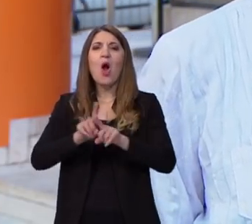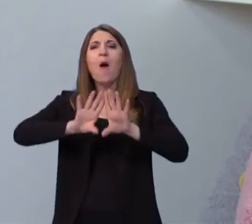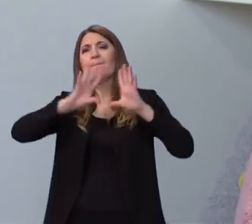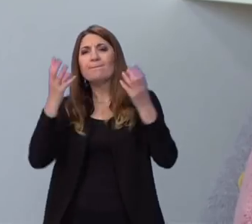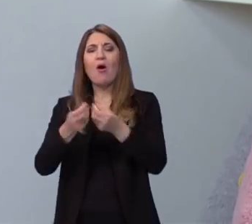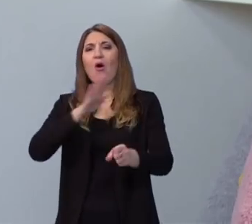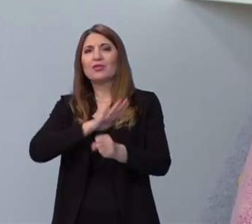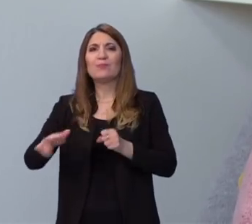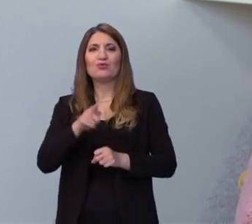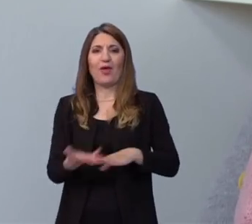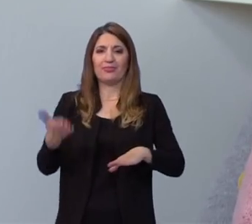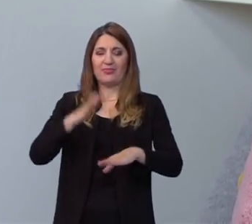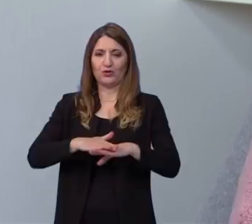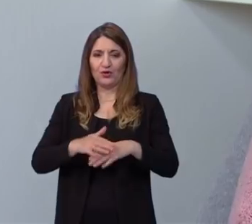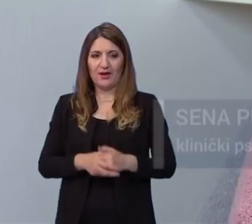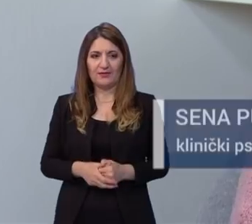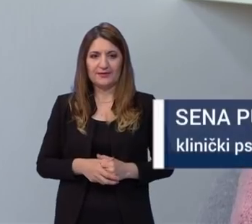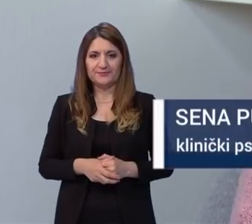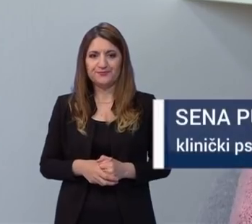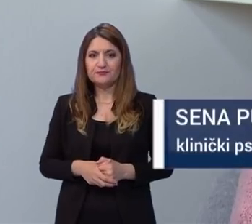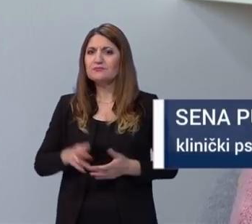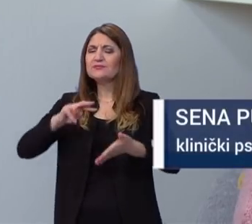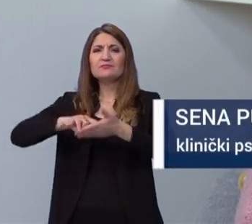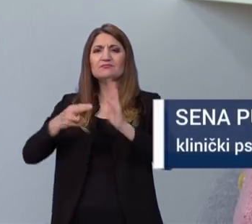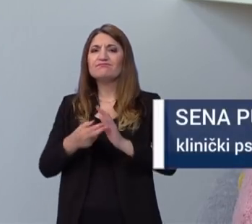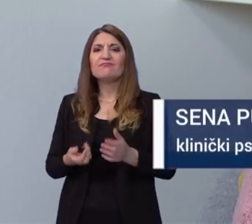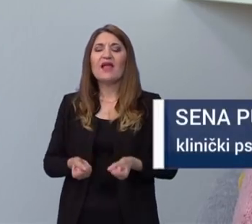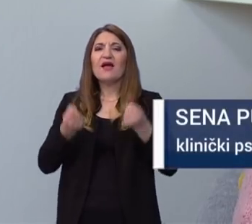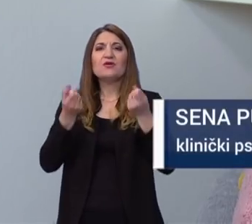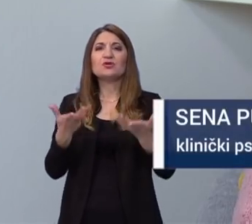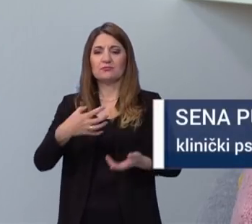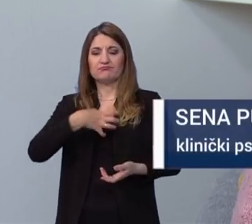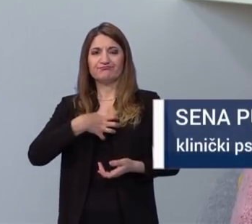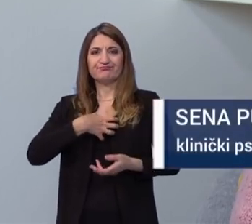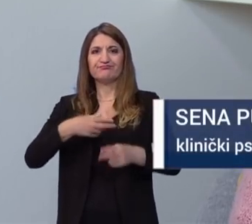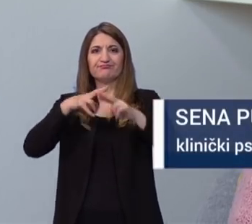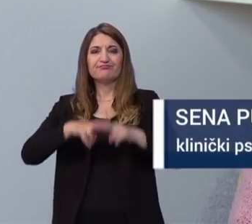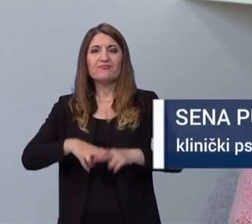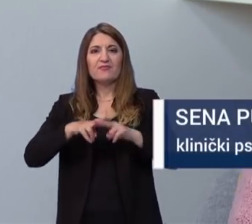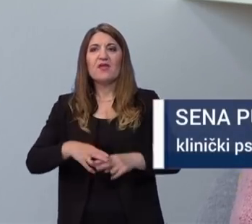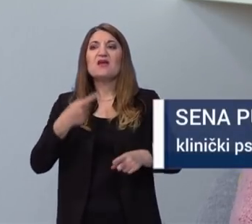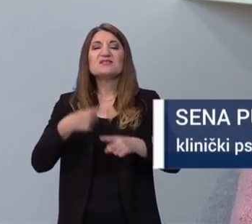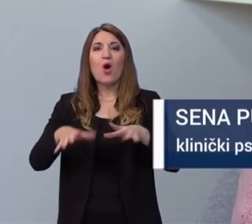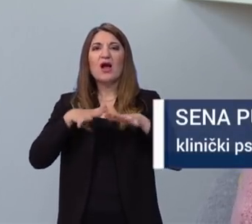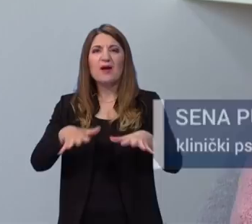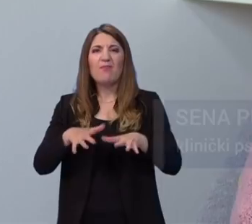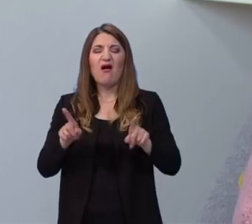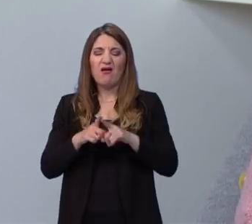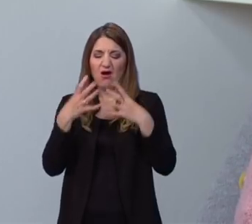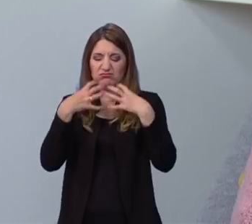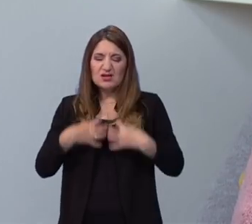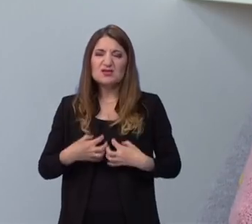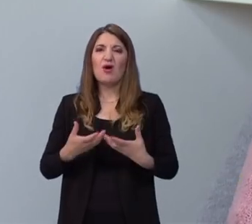stići. Ono što se najčešće, one problemi koje se najčešće javljaju su postraumatske reakcije nakon potresa, tiskoba i